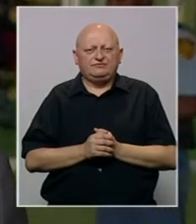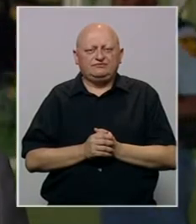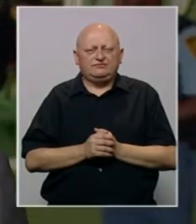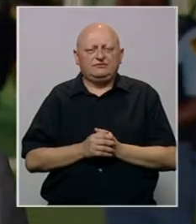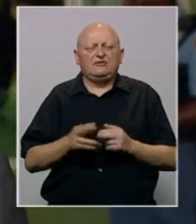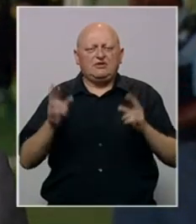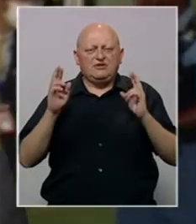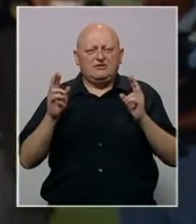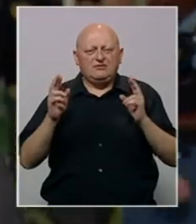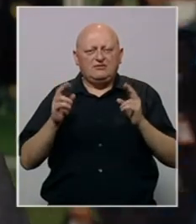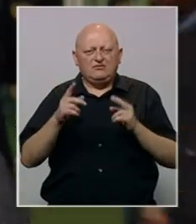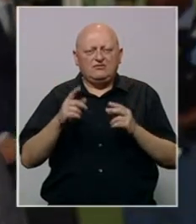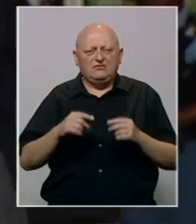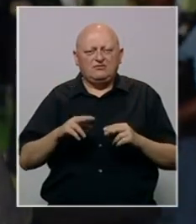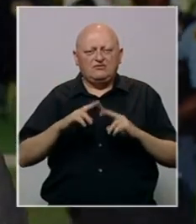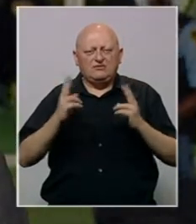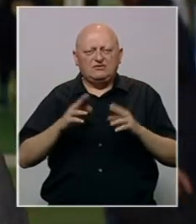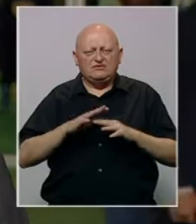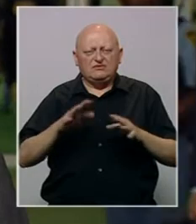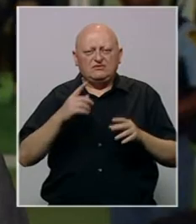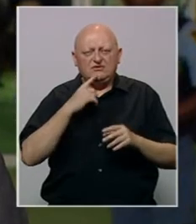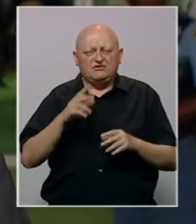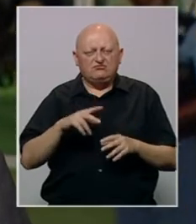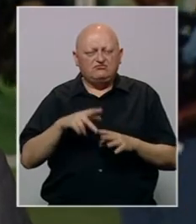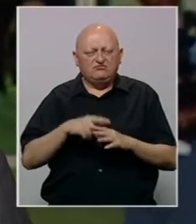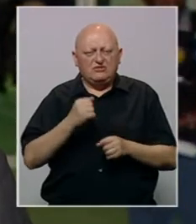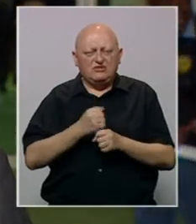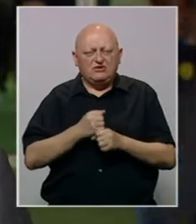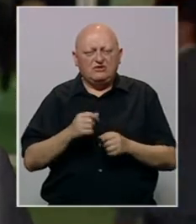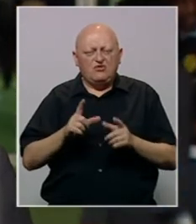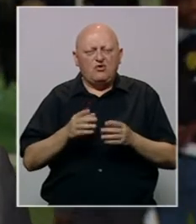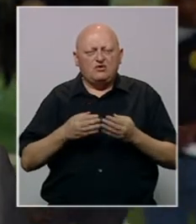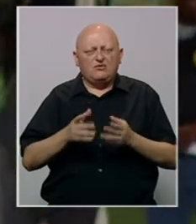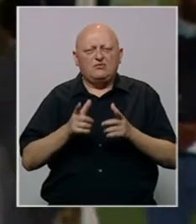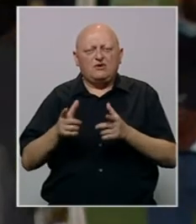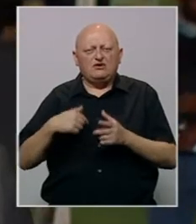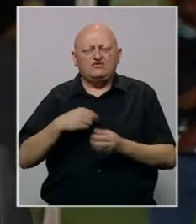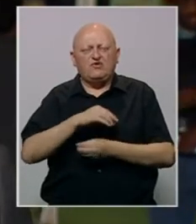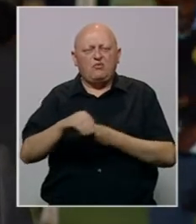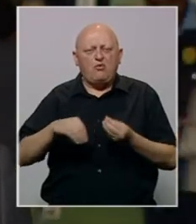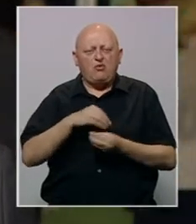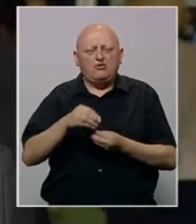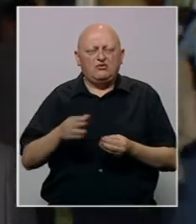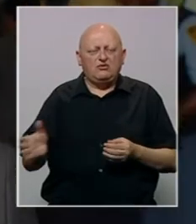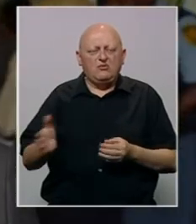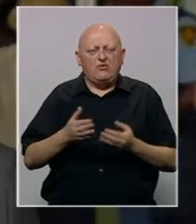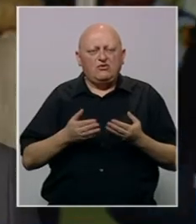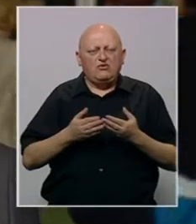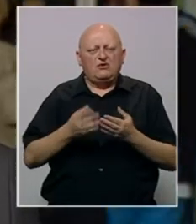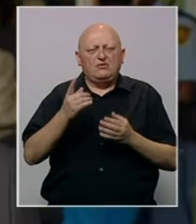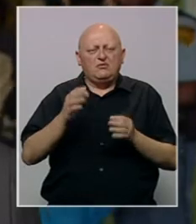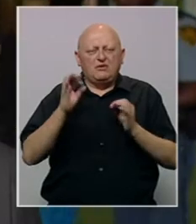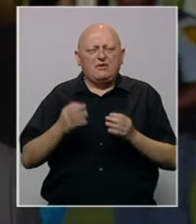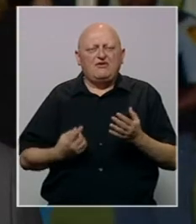Nadam se da će milioni ljudi širom svijeta koji zavise od nesmetanog rada ukrajinskih luka prehraniti svoje porodice. Polazak broda je prvi